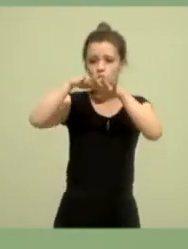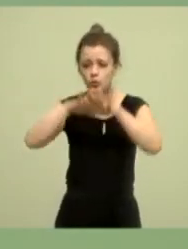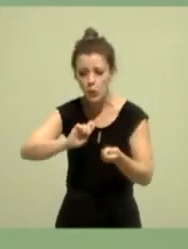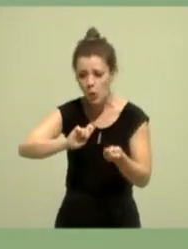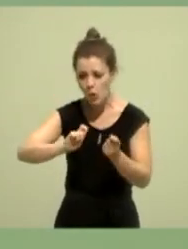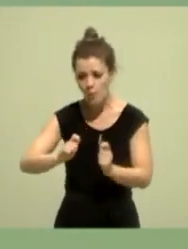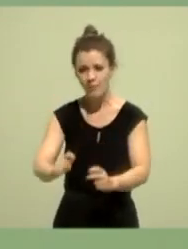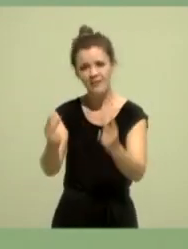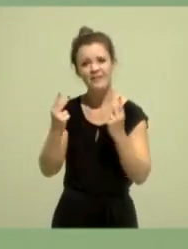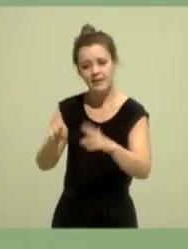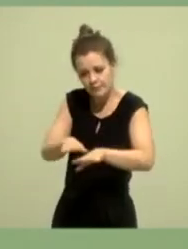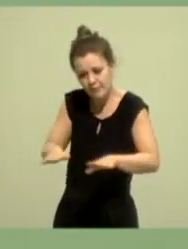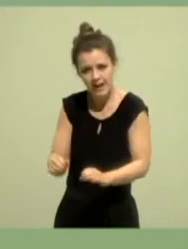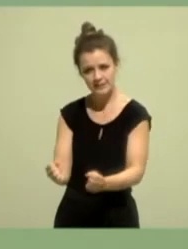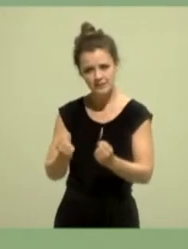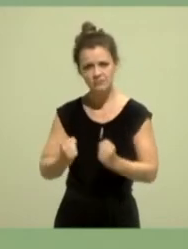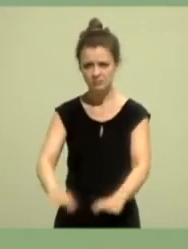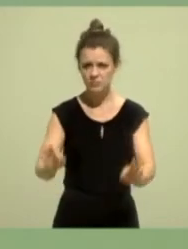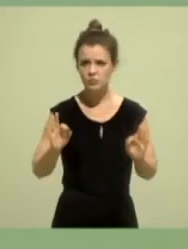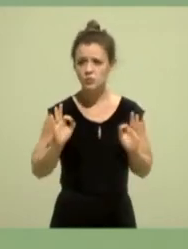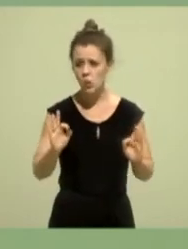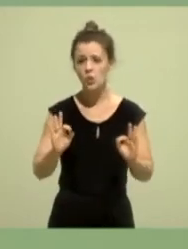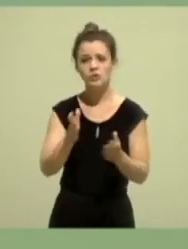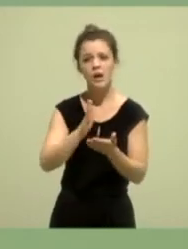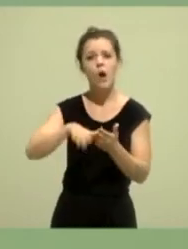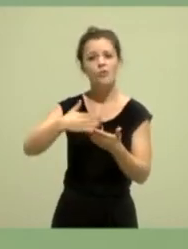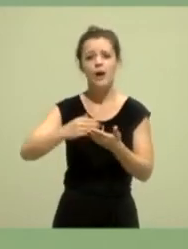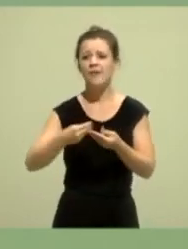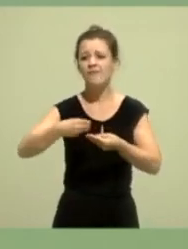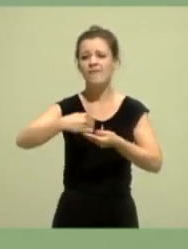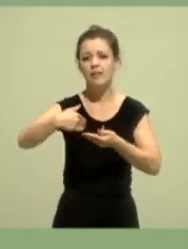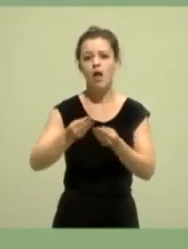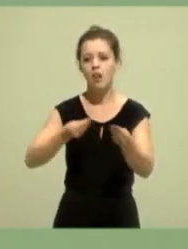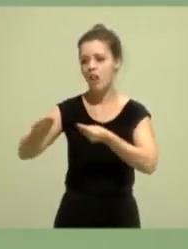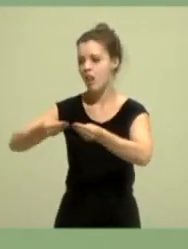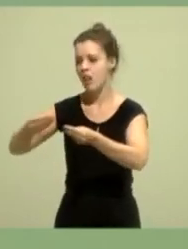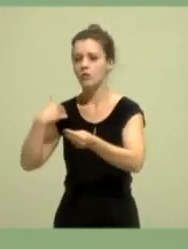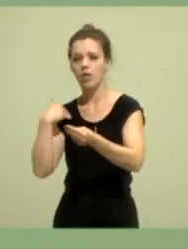aufgestellt sind und die Arbeit auf viele, viele Schultern verteilen können und da zusammenstehen.